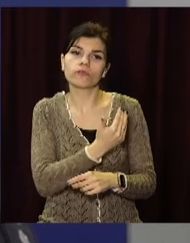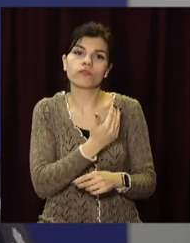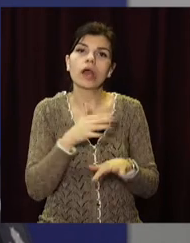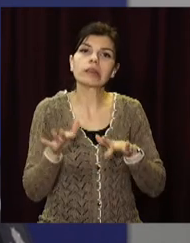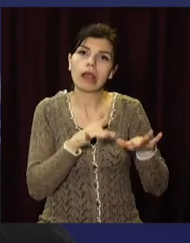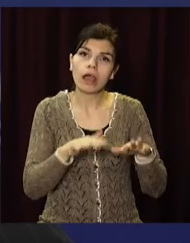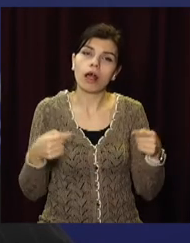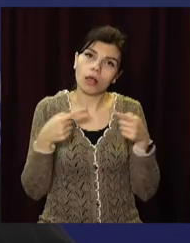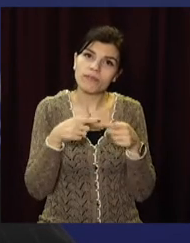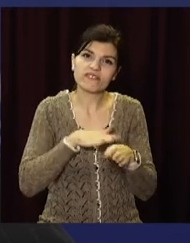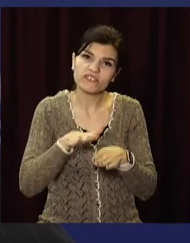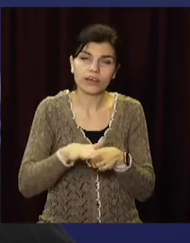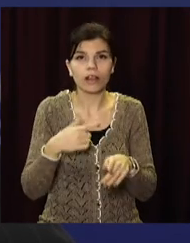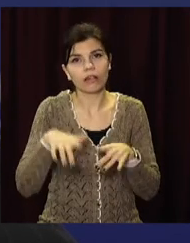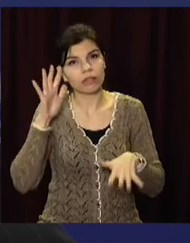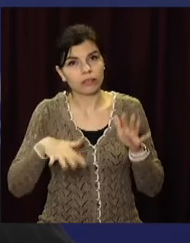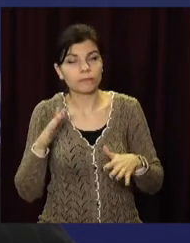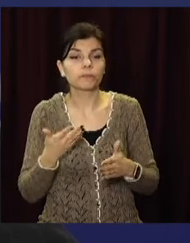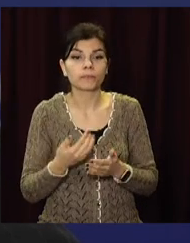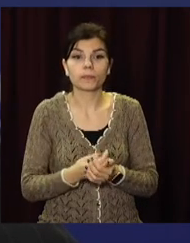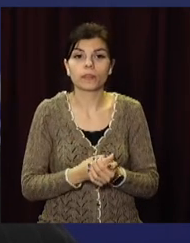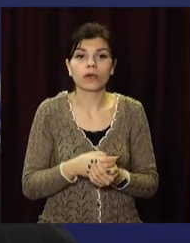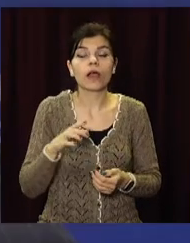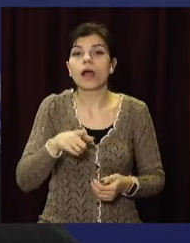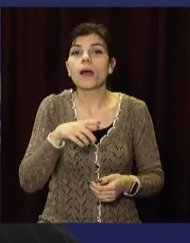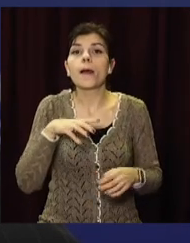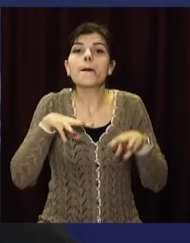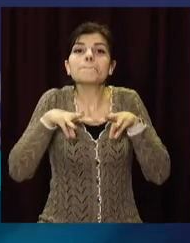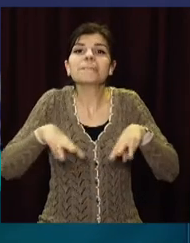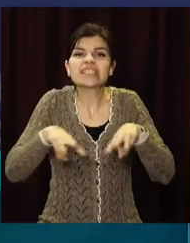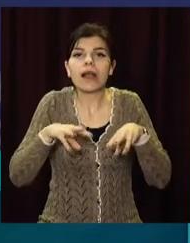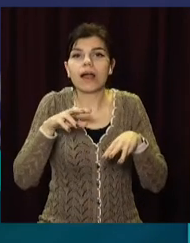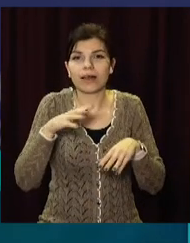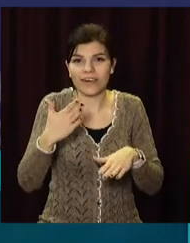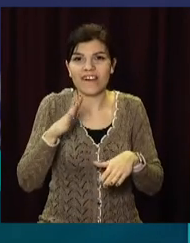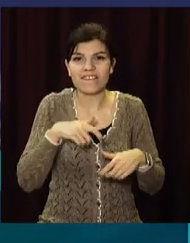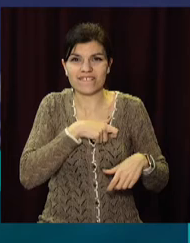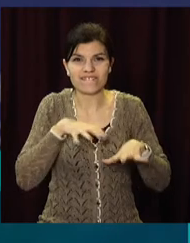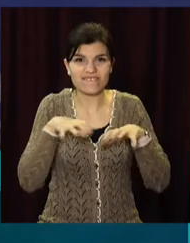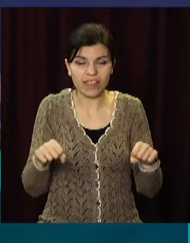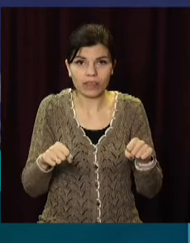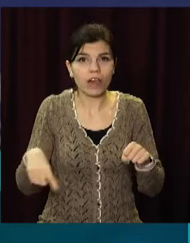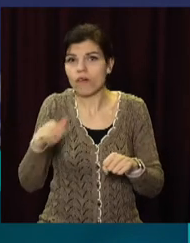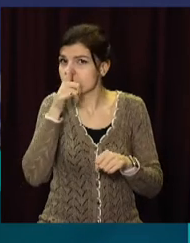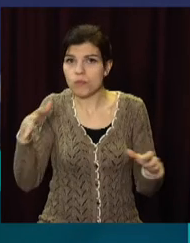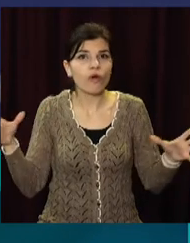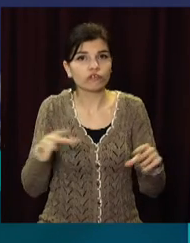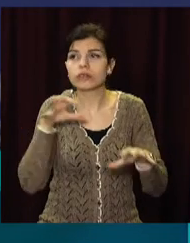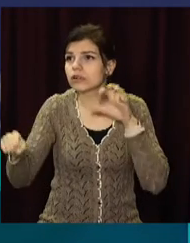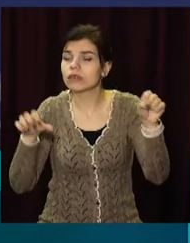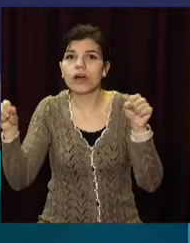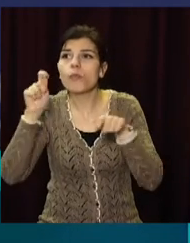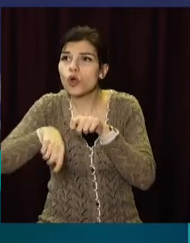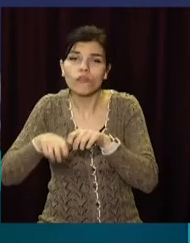їхньої діяльності. Міська рада не може обіймати все, що можна. Треба для цього і ресурси, і кадрові ресурси,